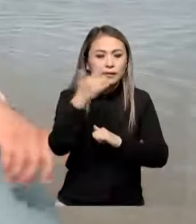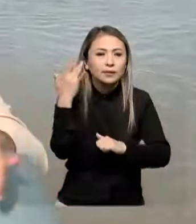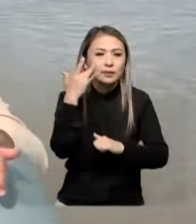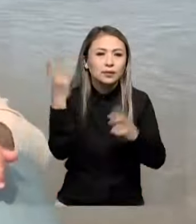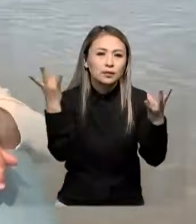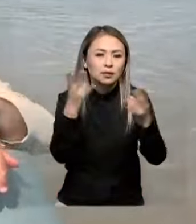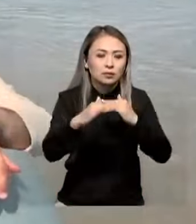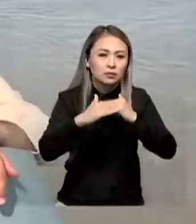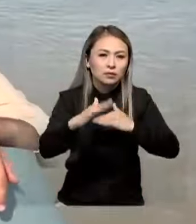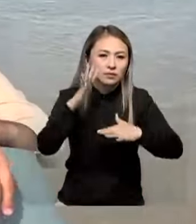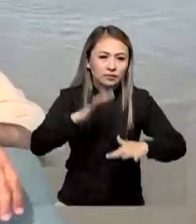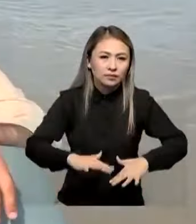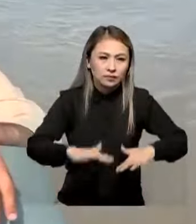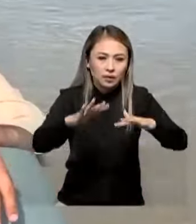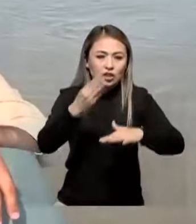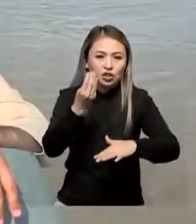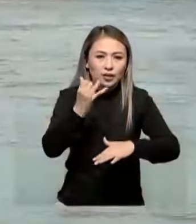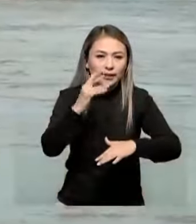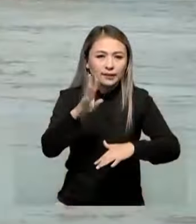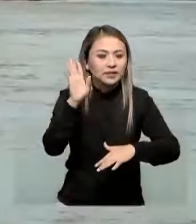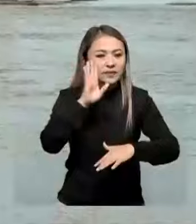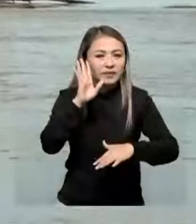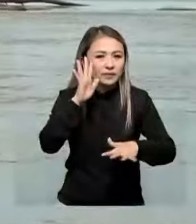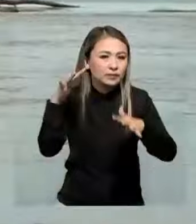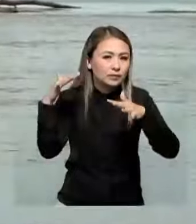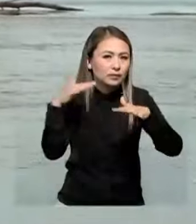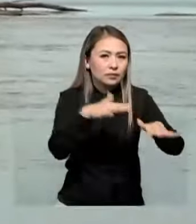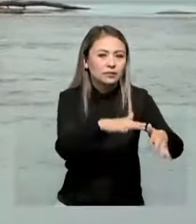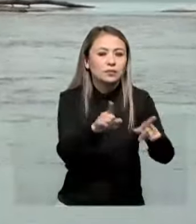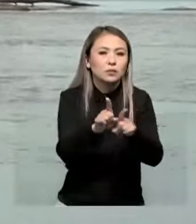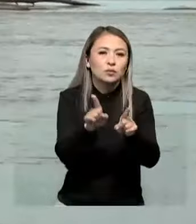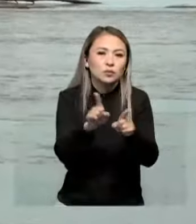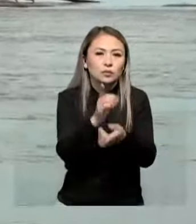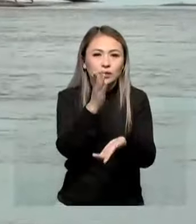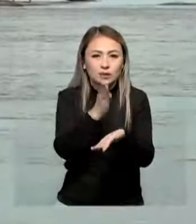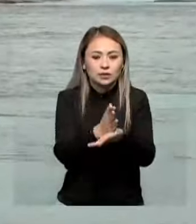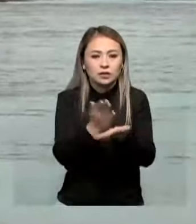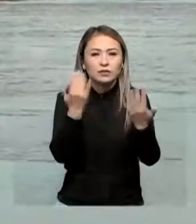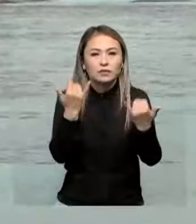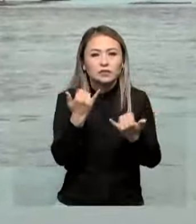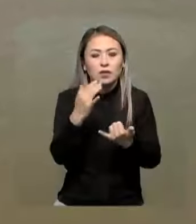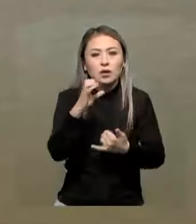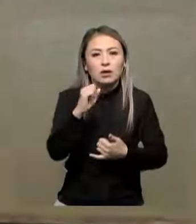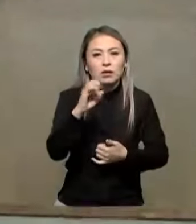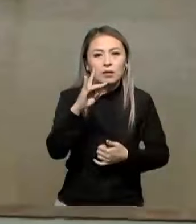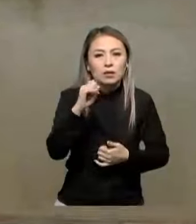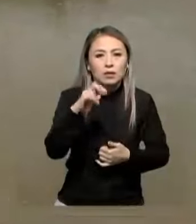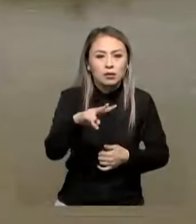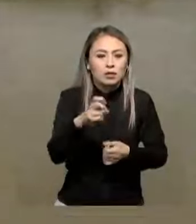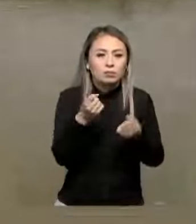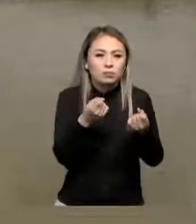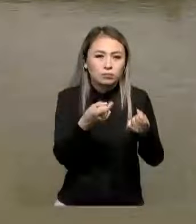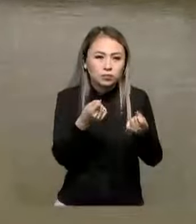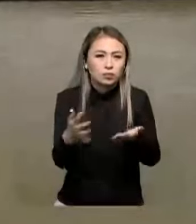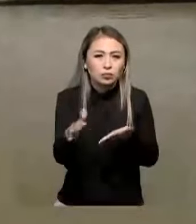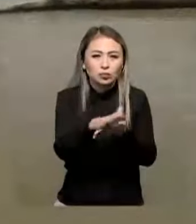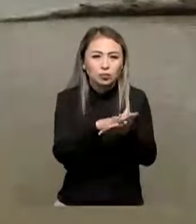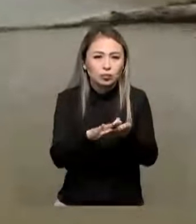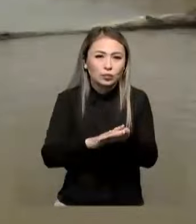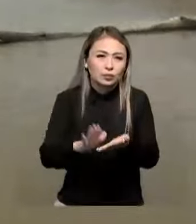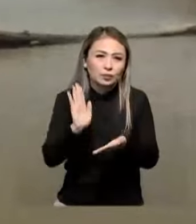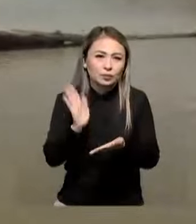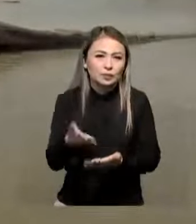Тасқын сөмен бірге қазір жайық бойымен тенізге қарай томарларда ағып келіп жатыр. Аралдарда қалған қоқыс тазаланатты